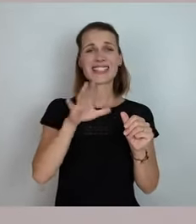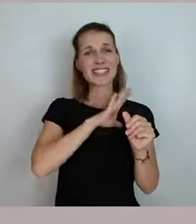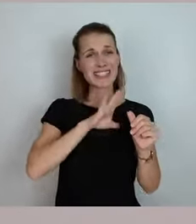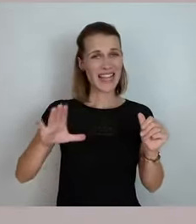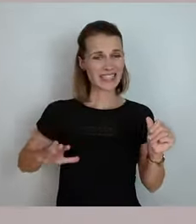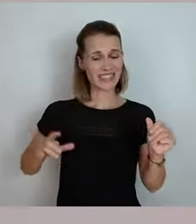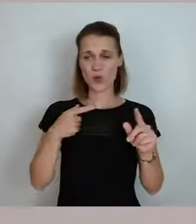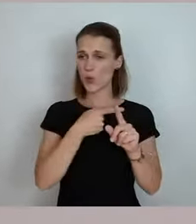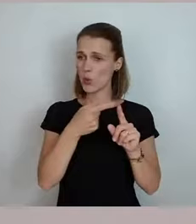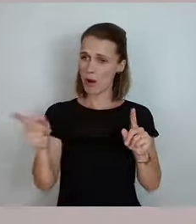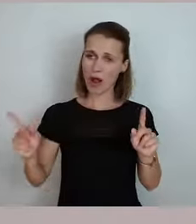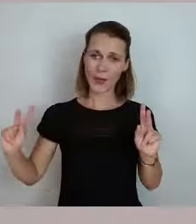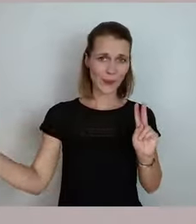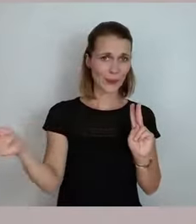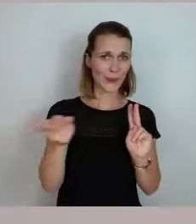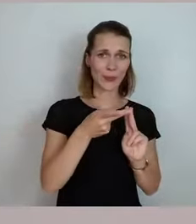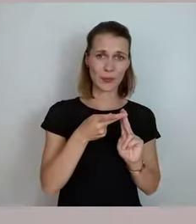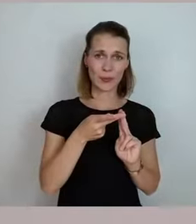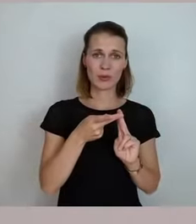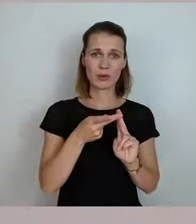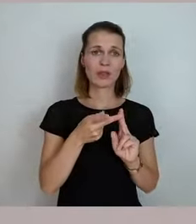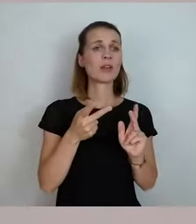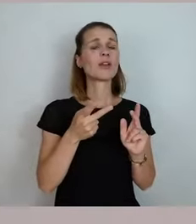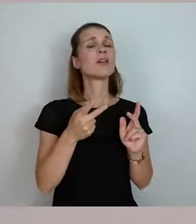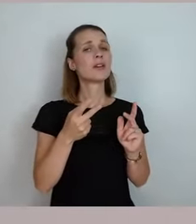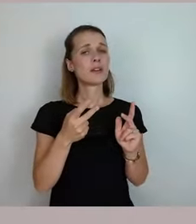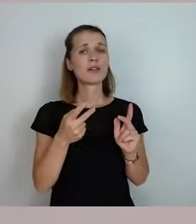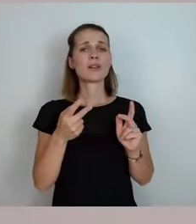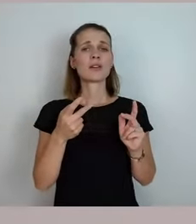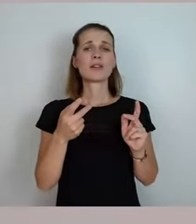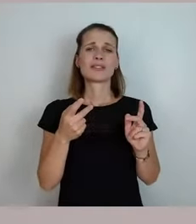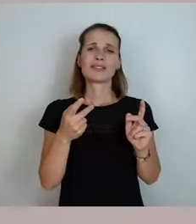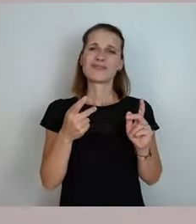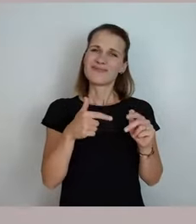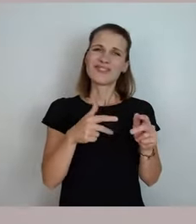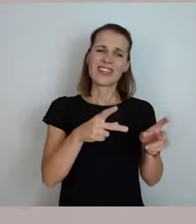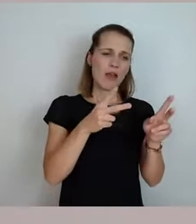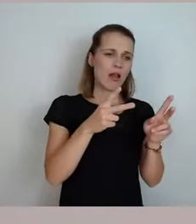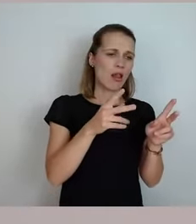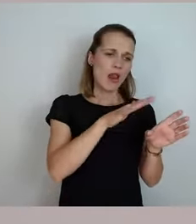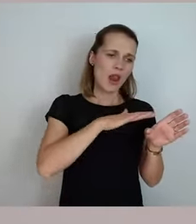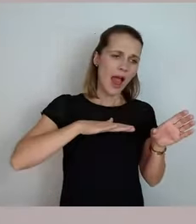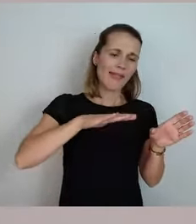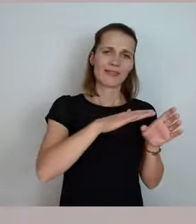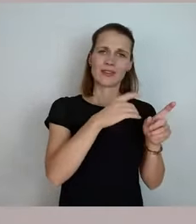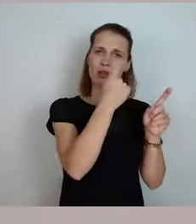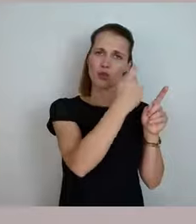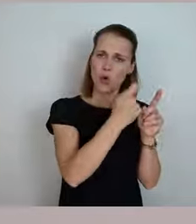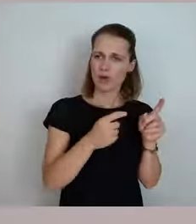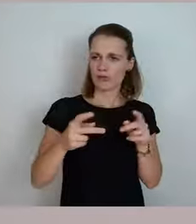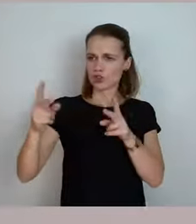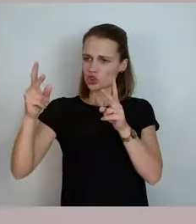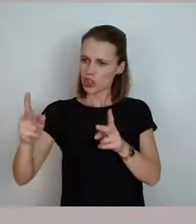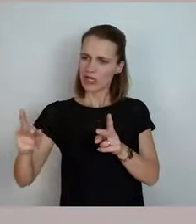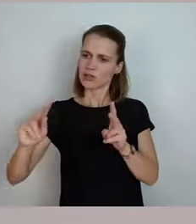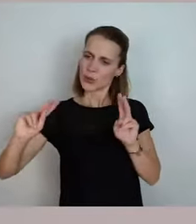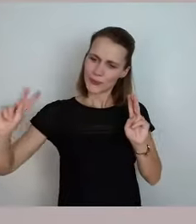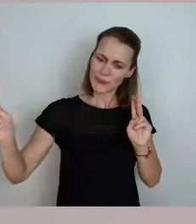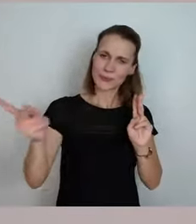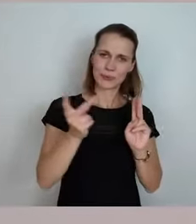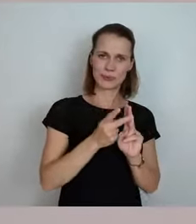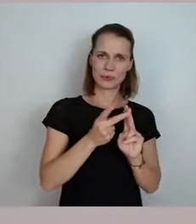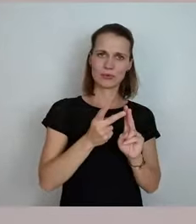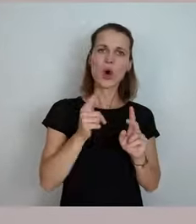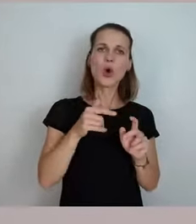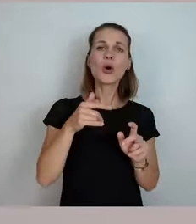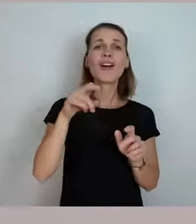Regionen kommen, Sie hier aus dem wunderschönen Erzgebirge, wirklich mit so einer Begeisterung auch in den kommenden Jahren junge Leute anziehen und die, die